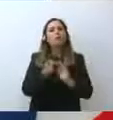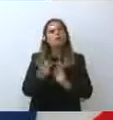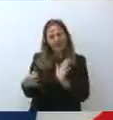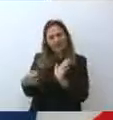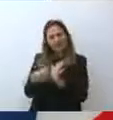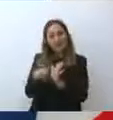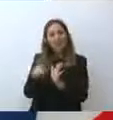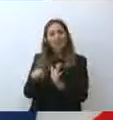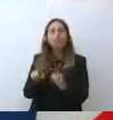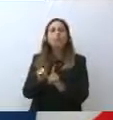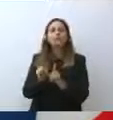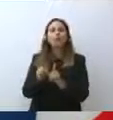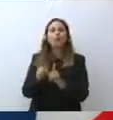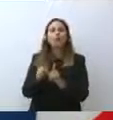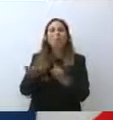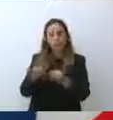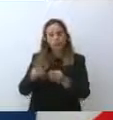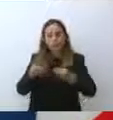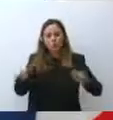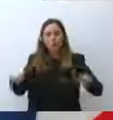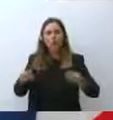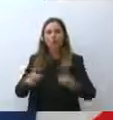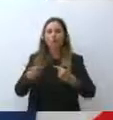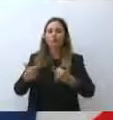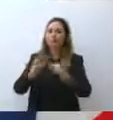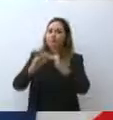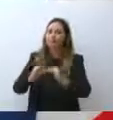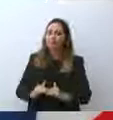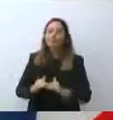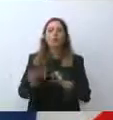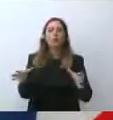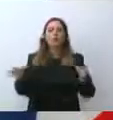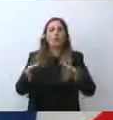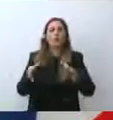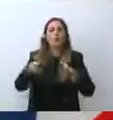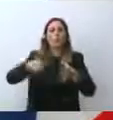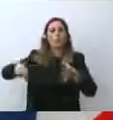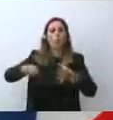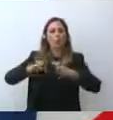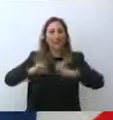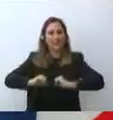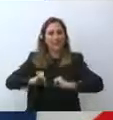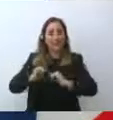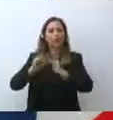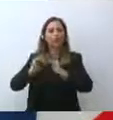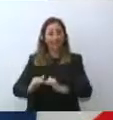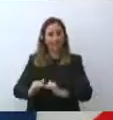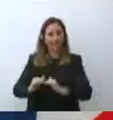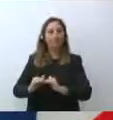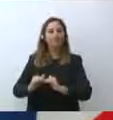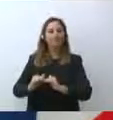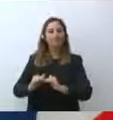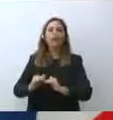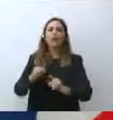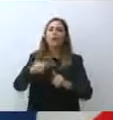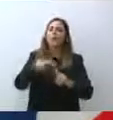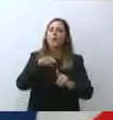lato la salute individuale e anche quella collettiva, ma dall'altro anche come un elemento